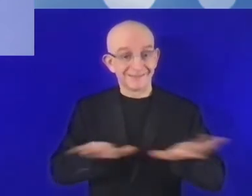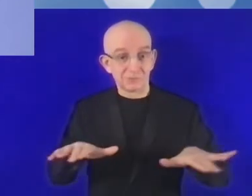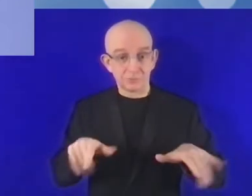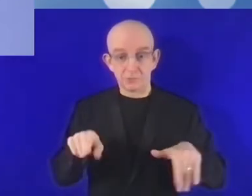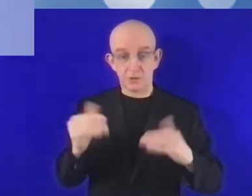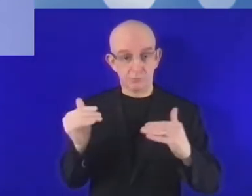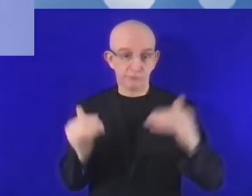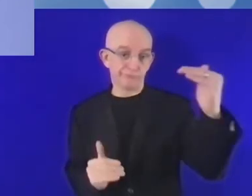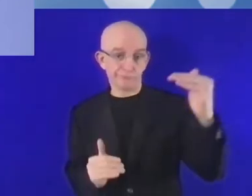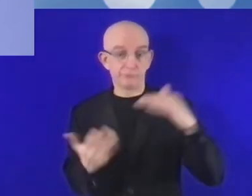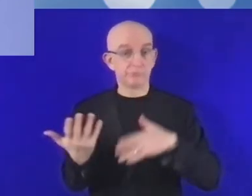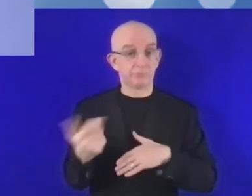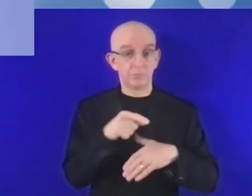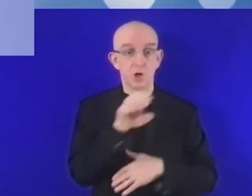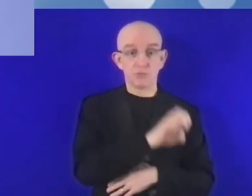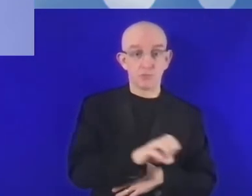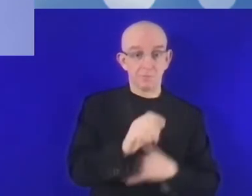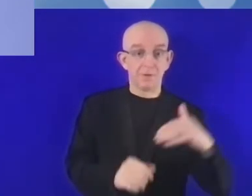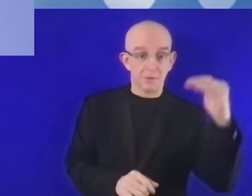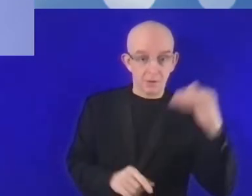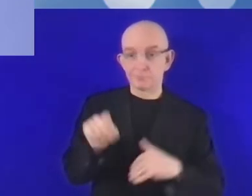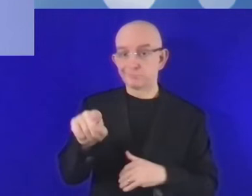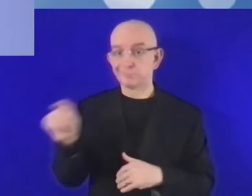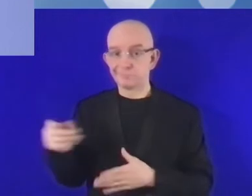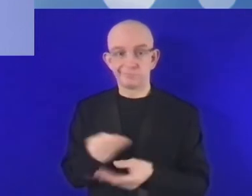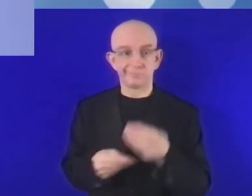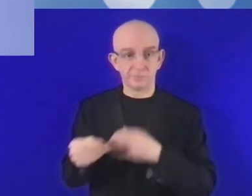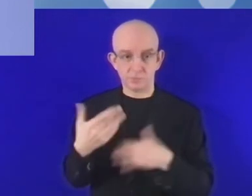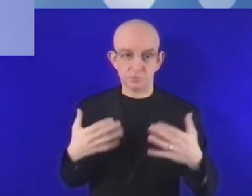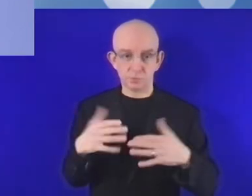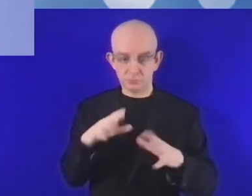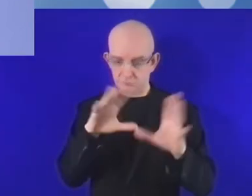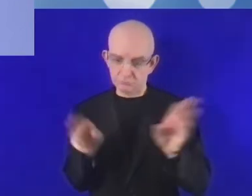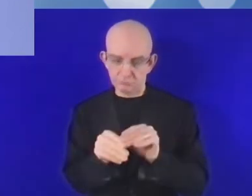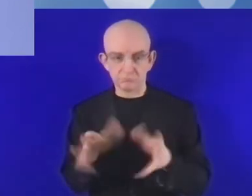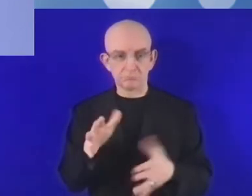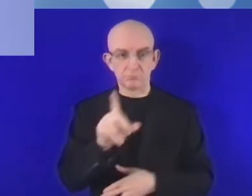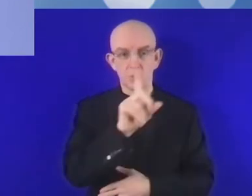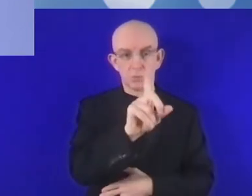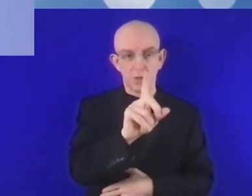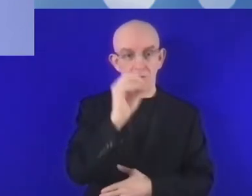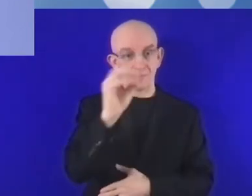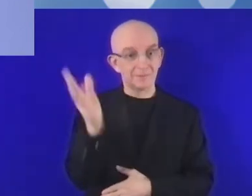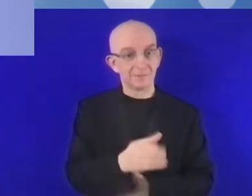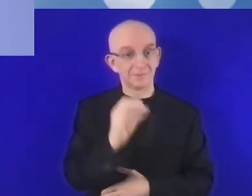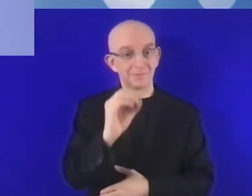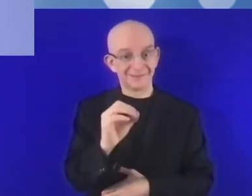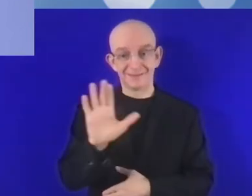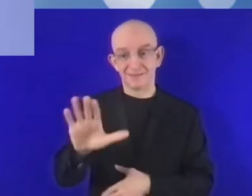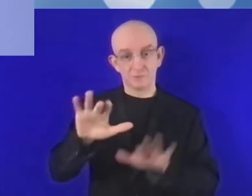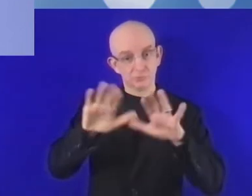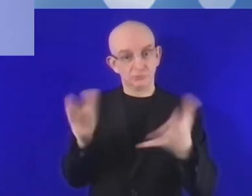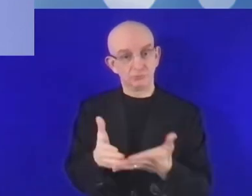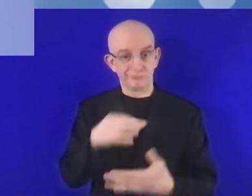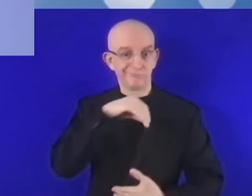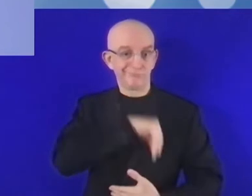jest mniej więcej 1% PKB rocznie. A więc jest to dość istotna luka,